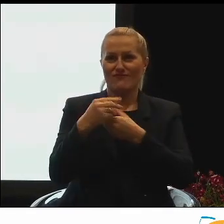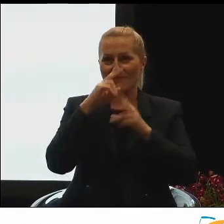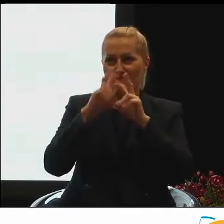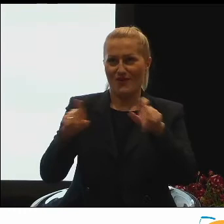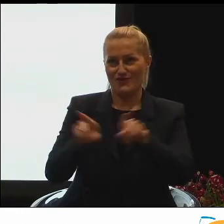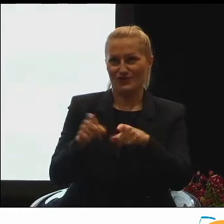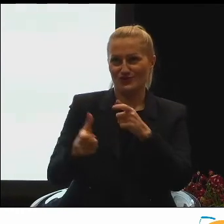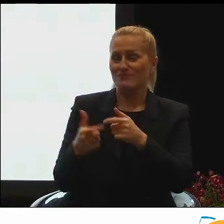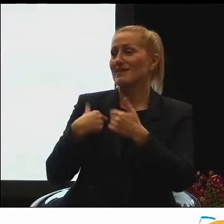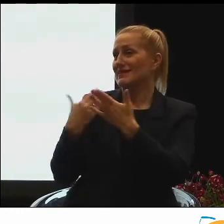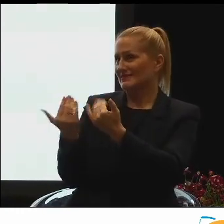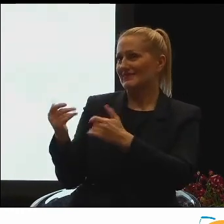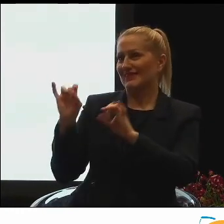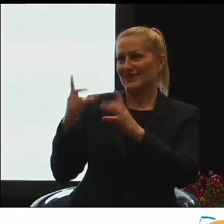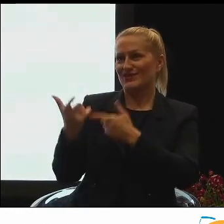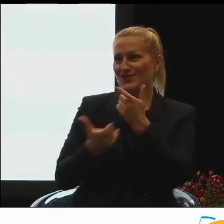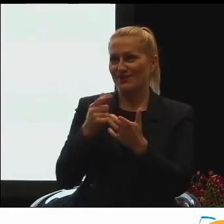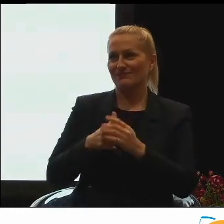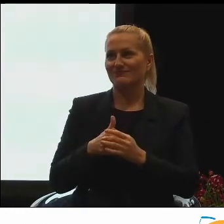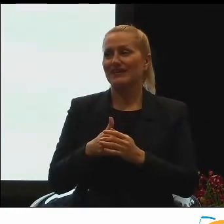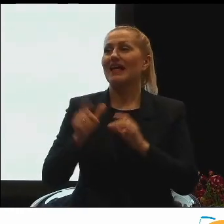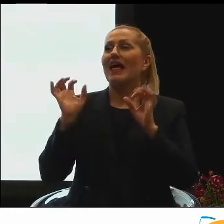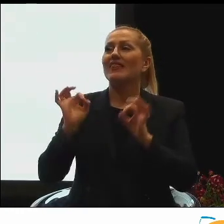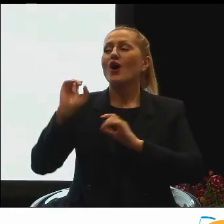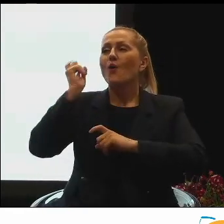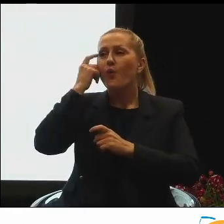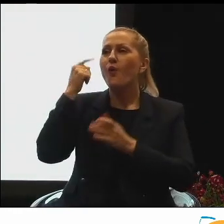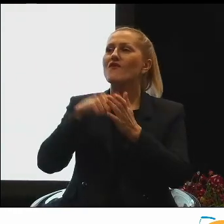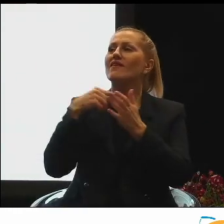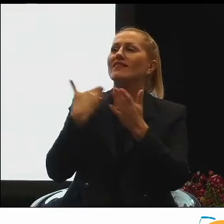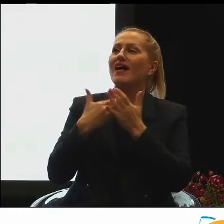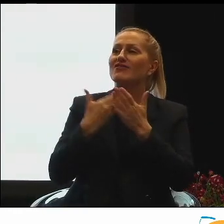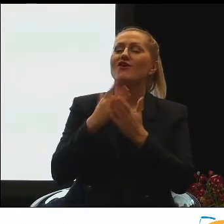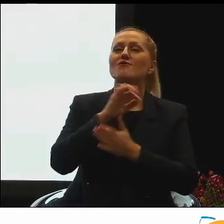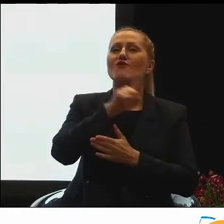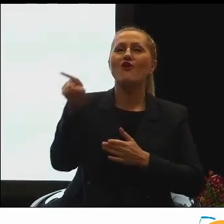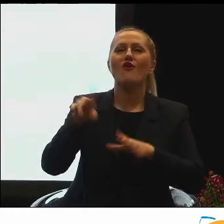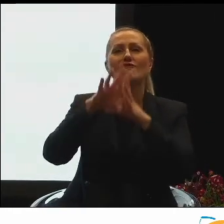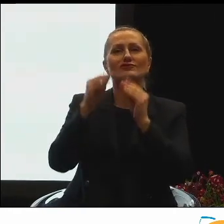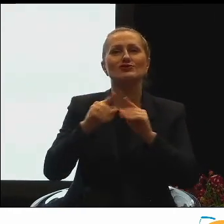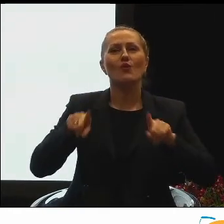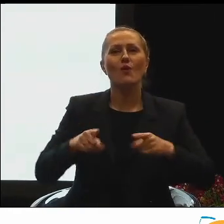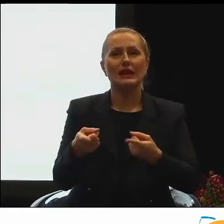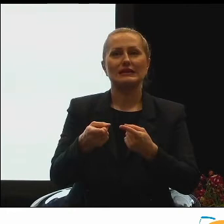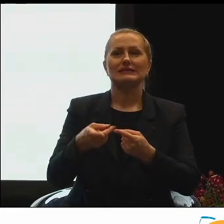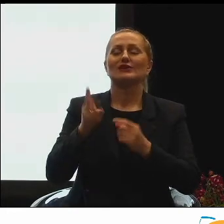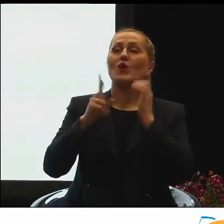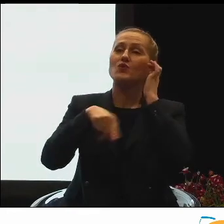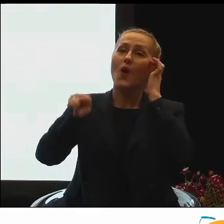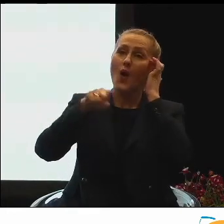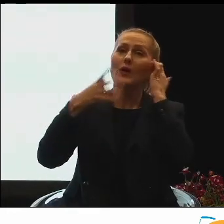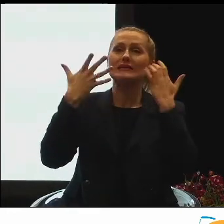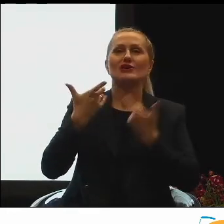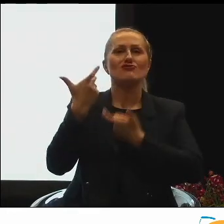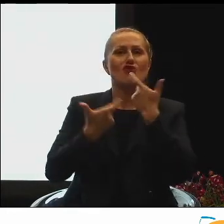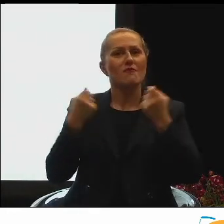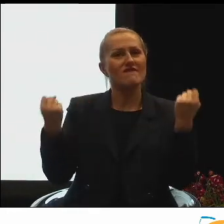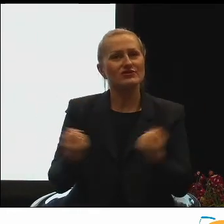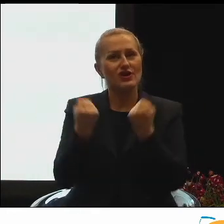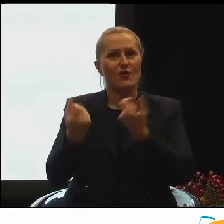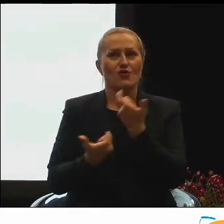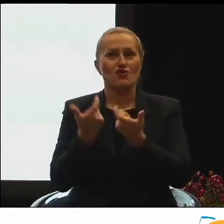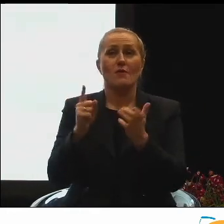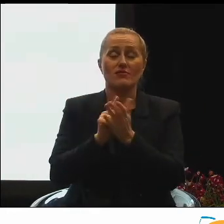Zgadza się? Bardzo zachęcamy. Przede wszystkim też dlatego, że wszystkie organizacje, które podejmą ten wysiłek i